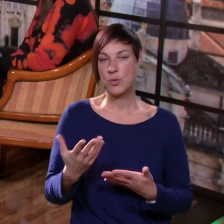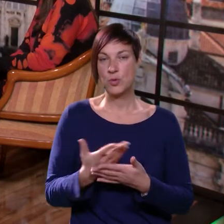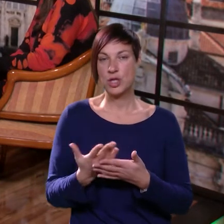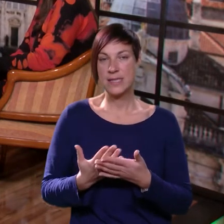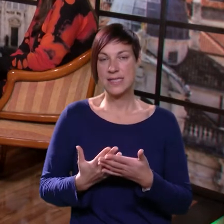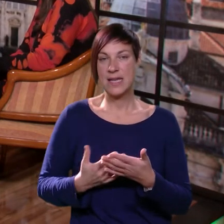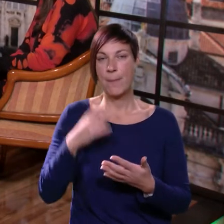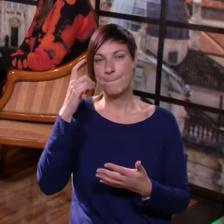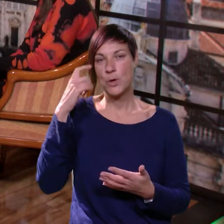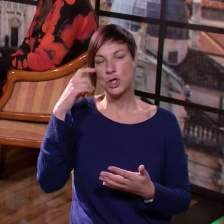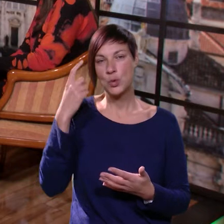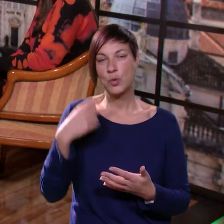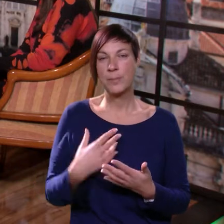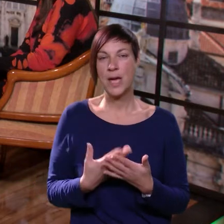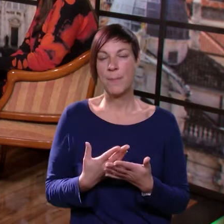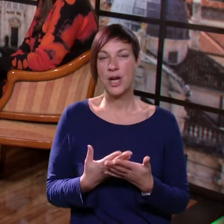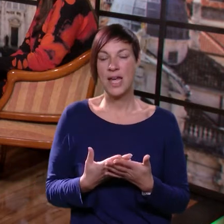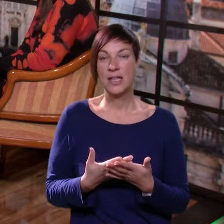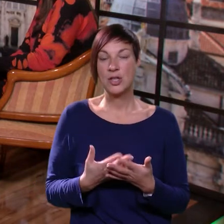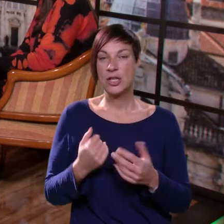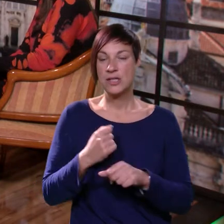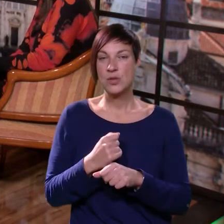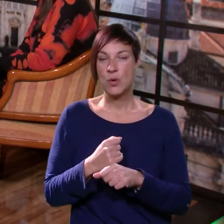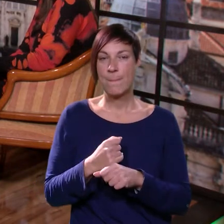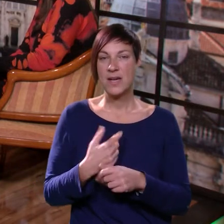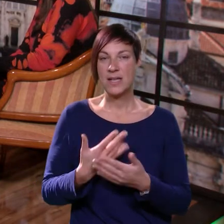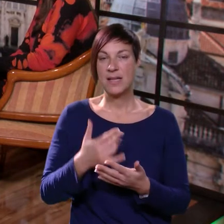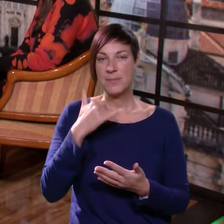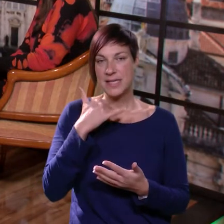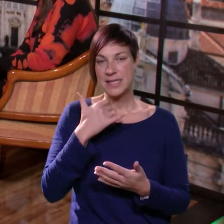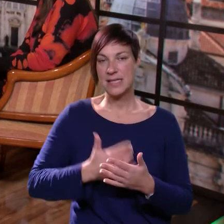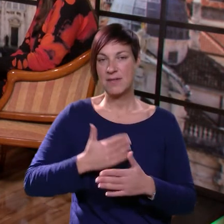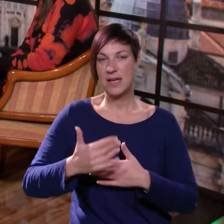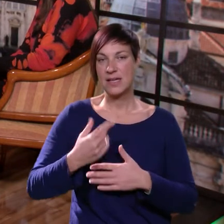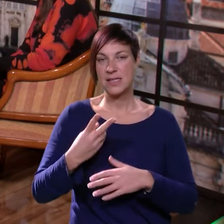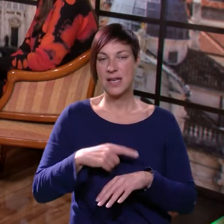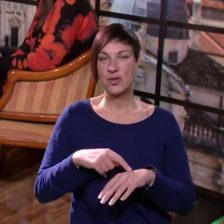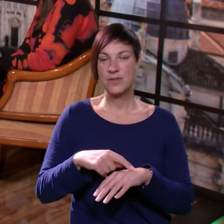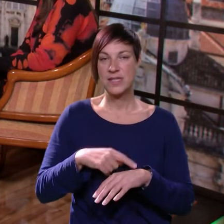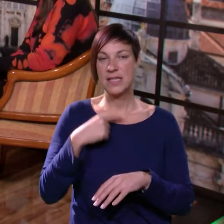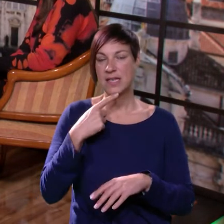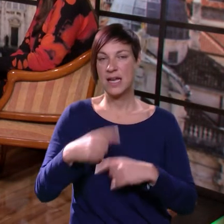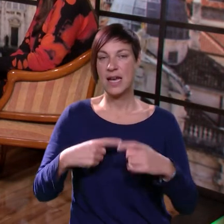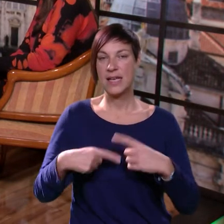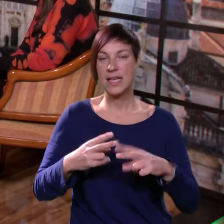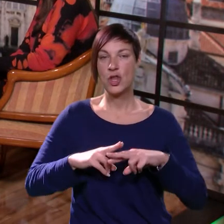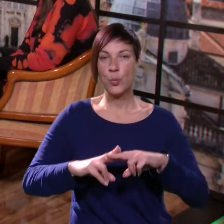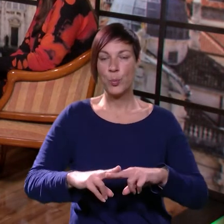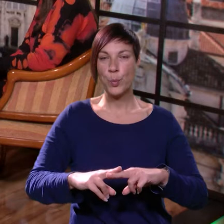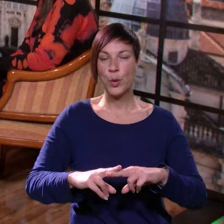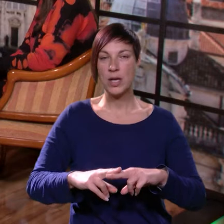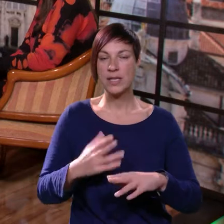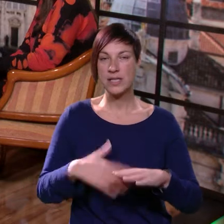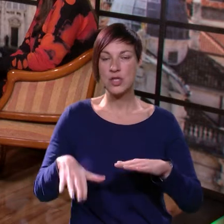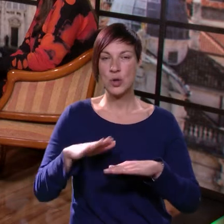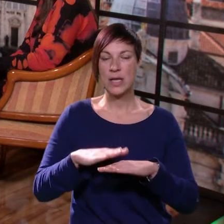sa nalazom, pošto sumljamo na to i to, i oni su obradili to i da bi me zazvala kasnije oko dva sote, rekla hitno u bolnicu,